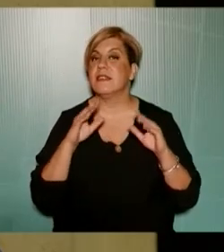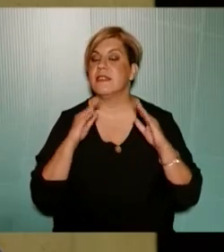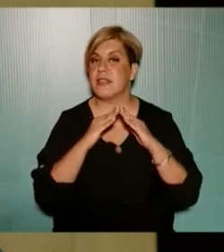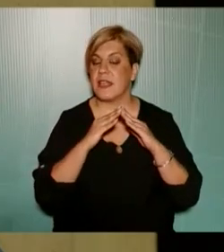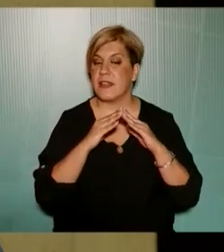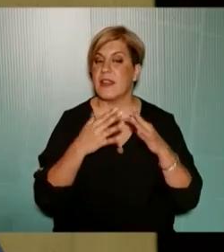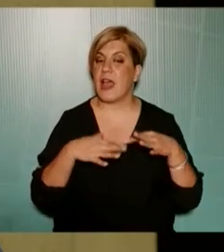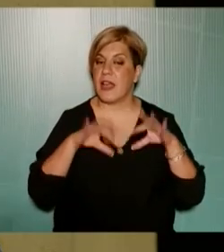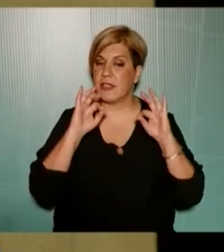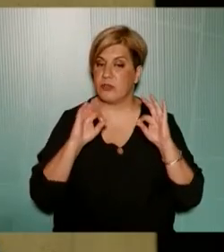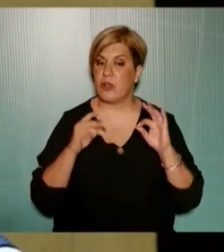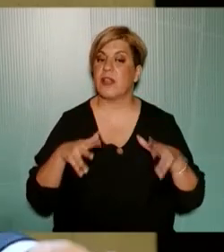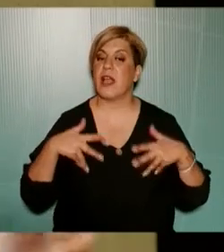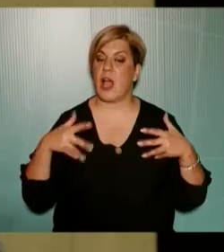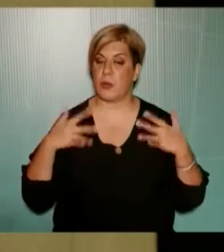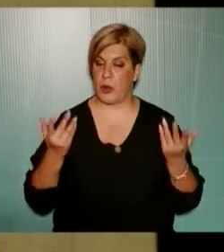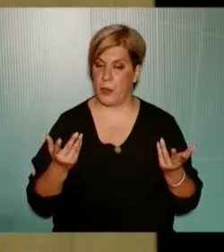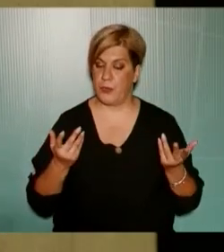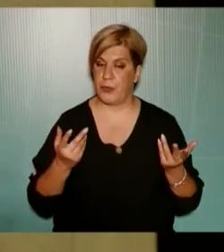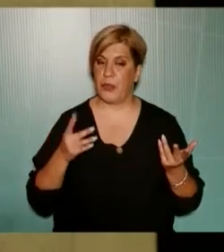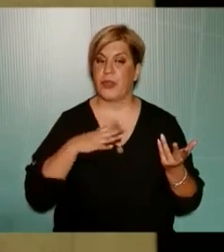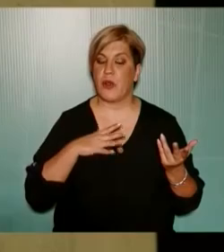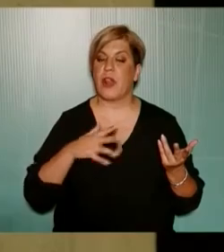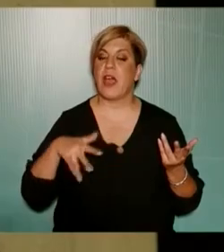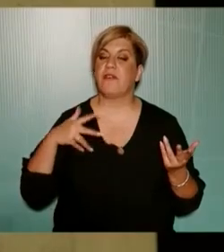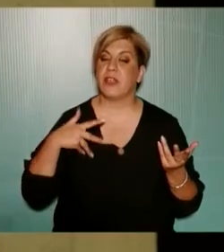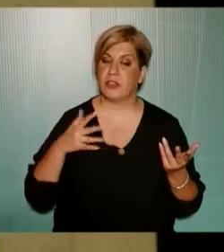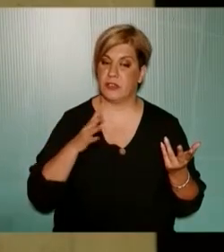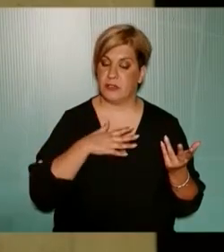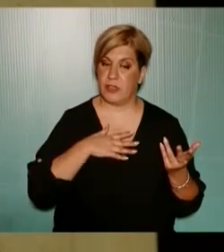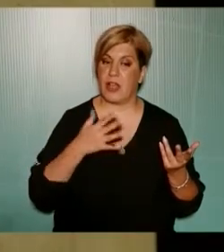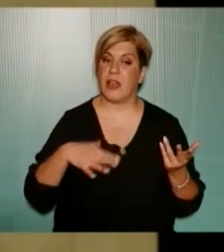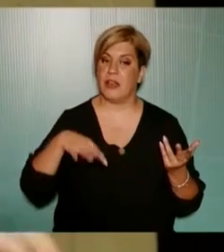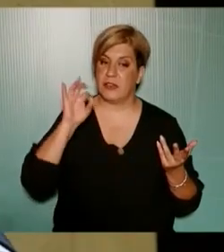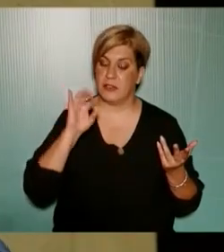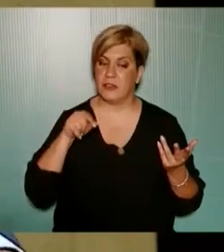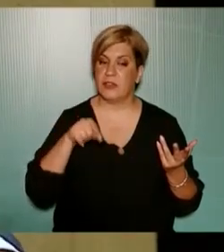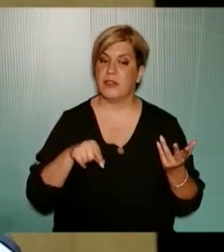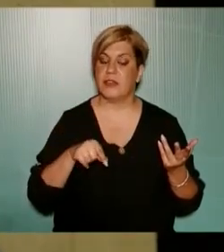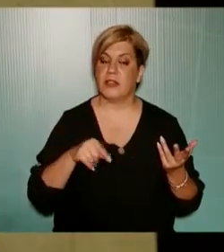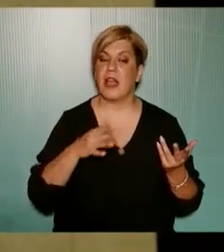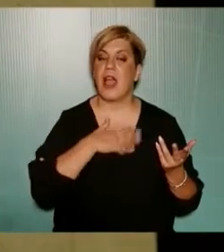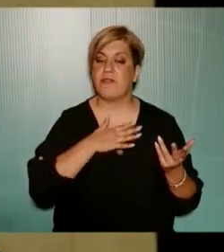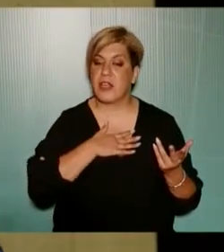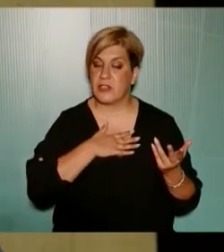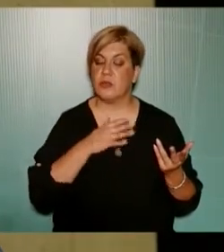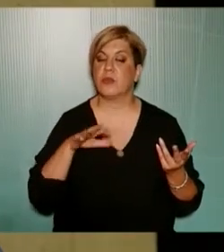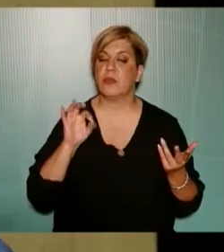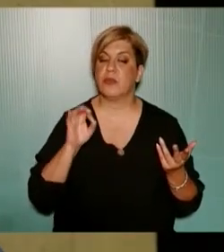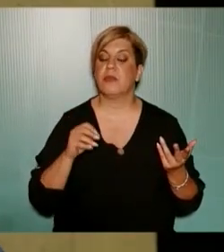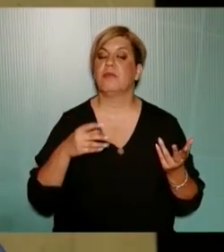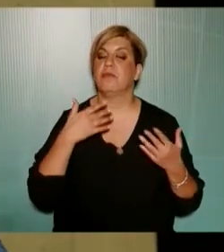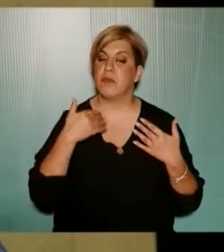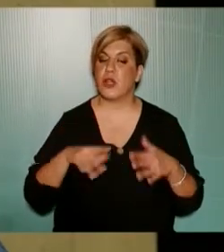ξεκινήσουμε κάτι ευχάριστο Θέλω να ευχαριστήσω γιατί αρχίσαμε να το έχουμε και αυτό τις ευχαριστίες που